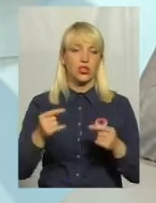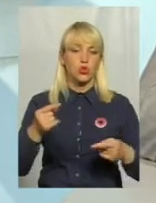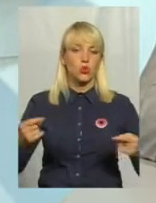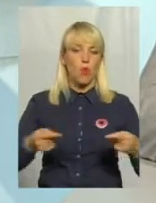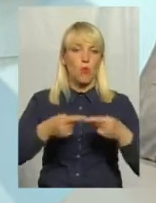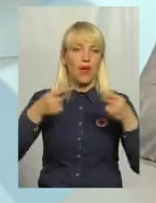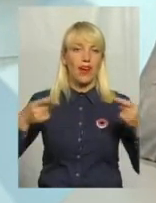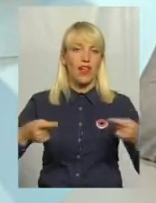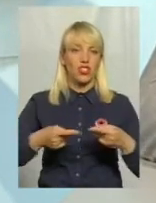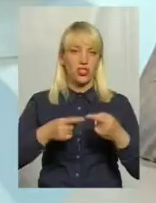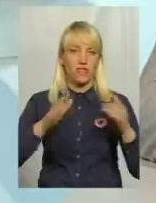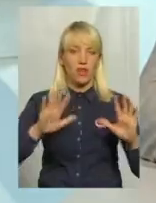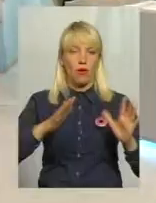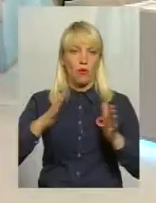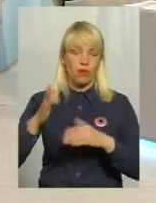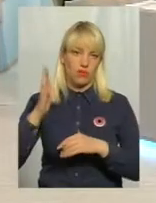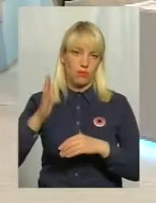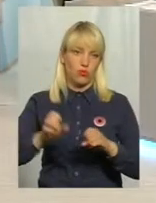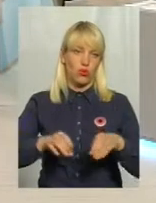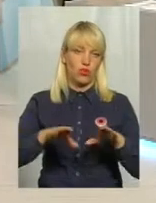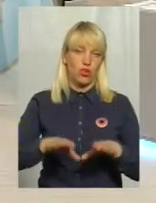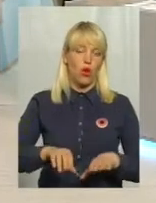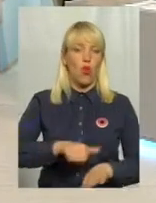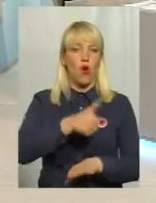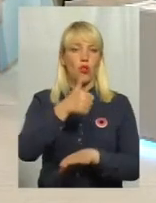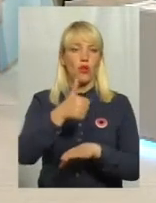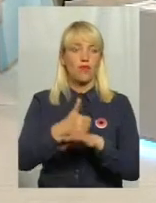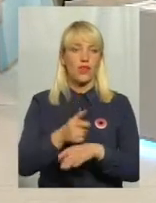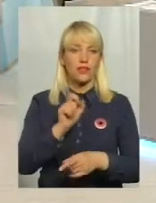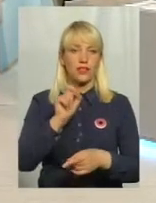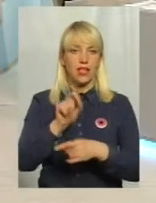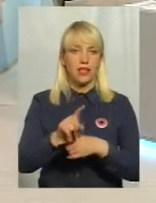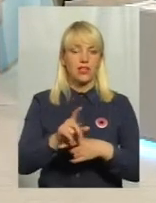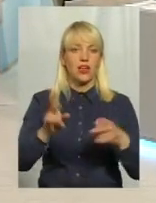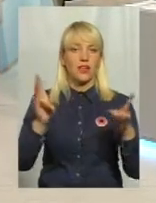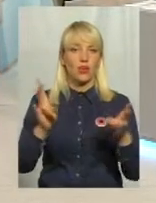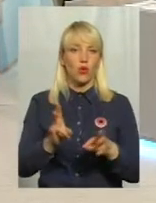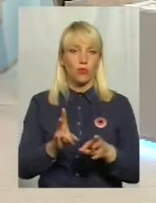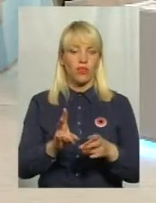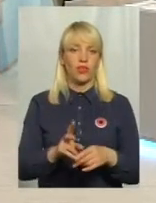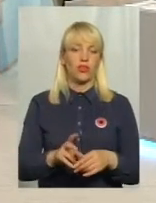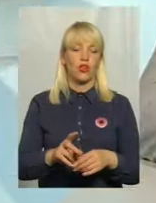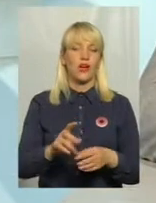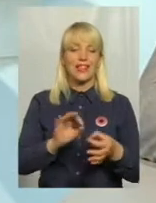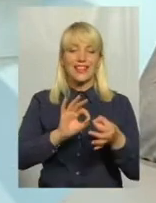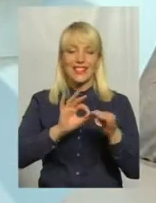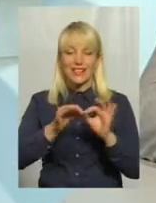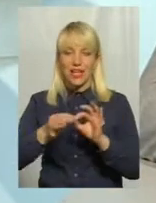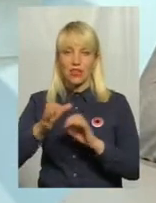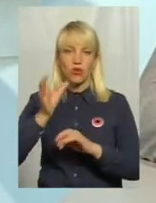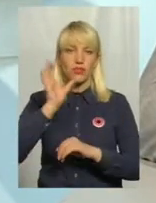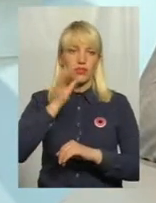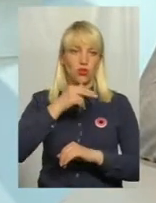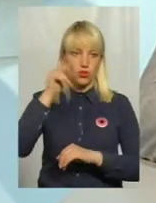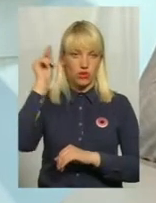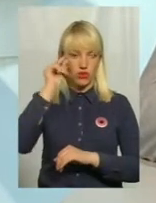моменти будуть вирішуватись. Головна задача – необхідно, надзвичайно, детально і серйозно вивчати